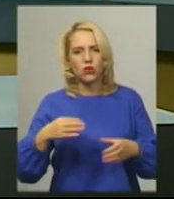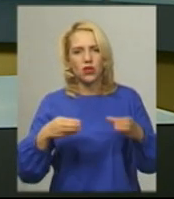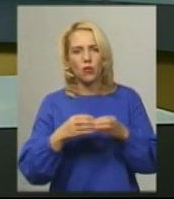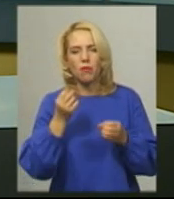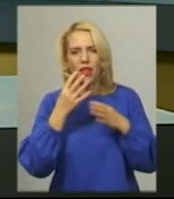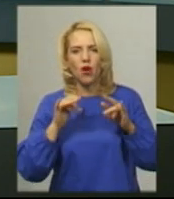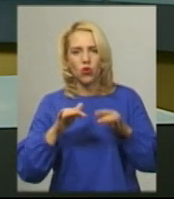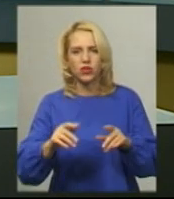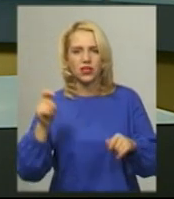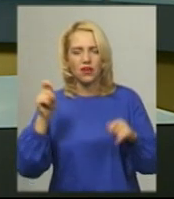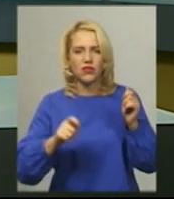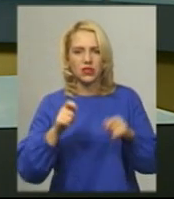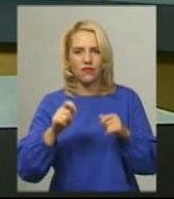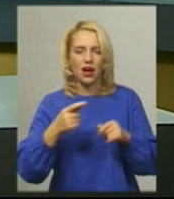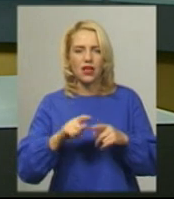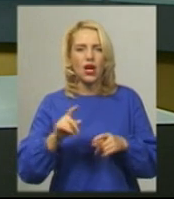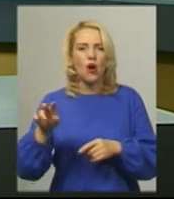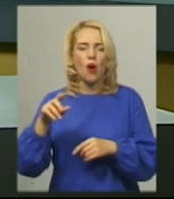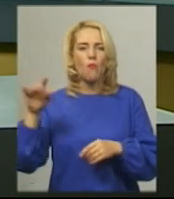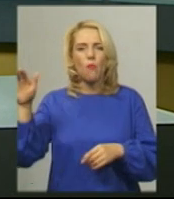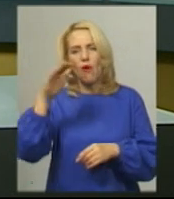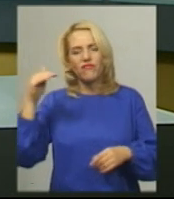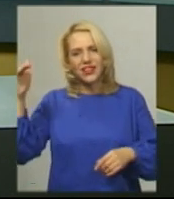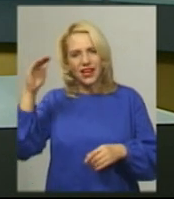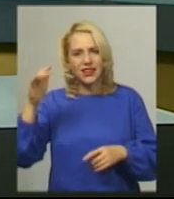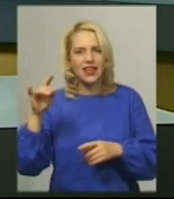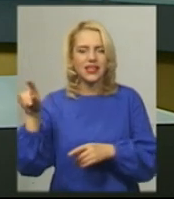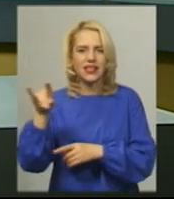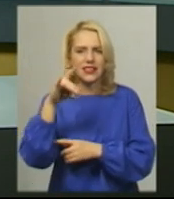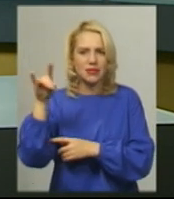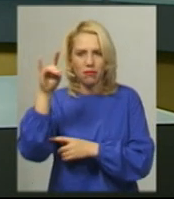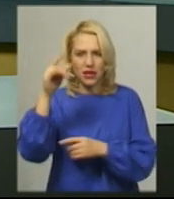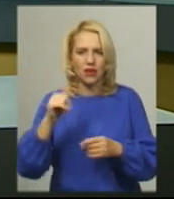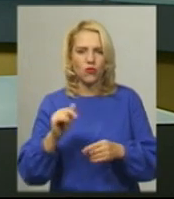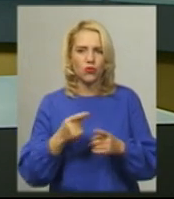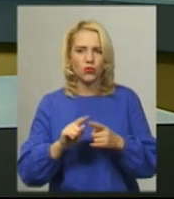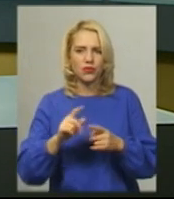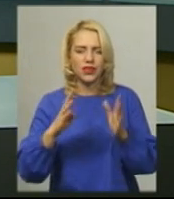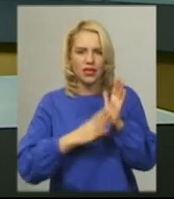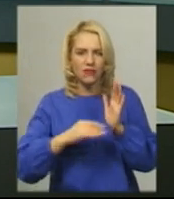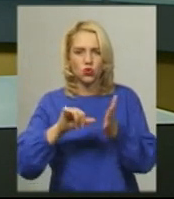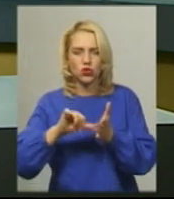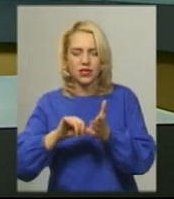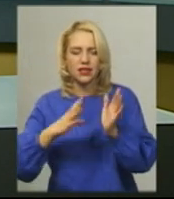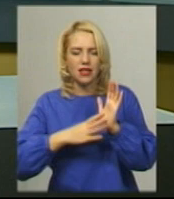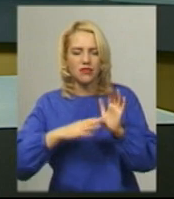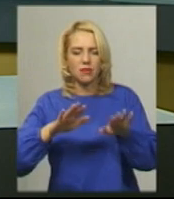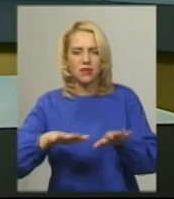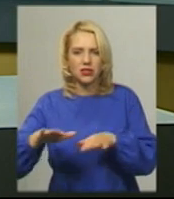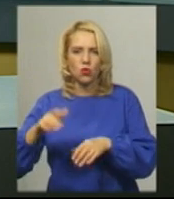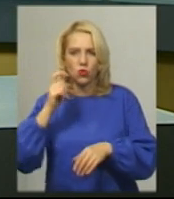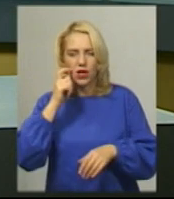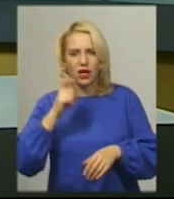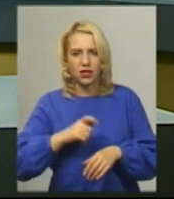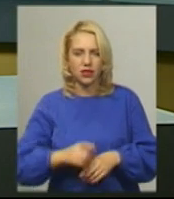фестивалі повітряних зміїв у Дніпрі. Всього у змаганнях взяло участь 90 учасників з 9 міст України. Як відбувався фестиваль,